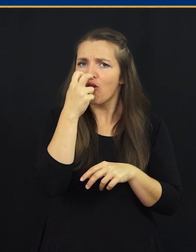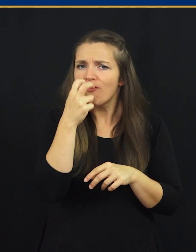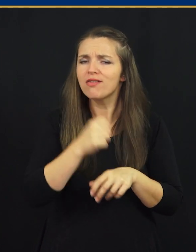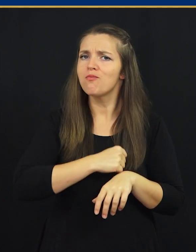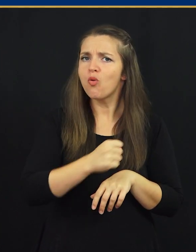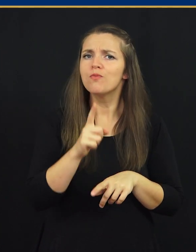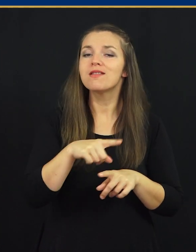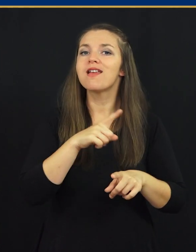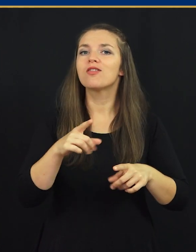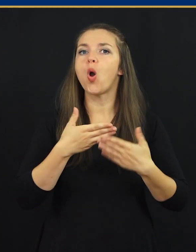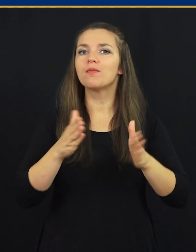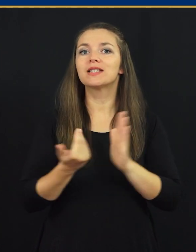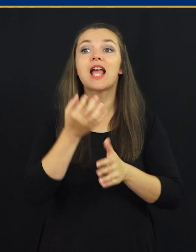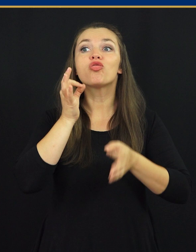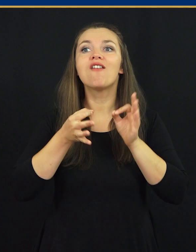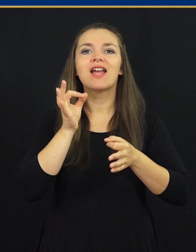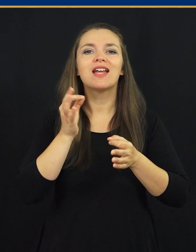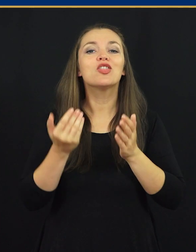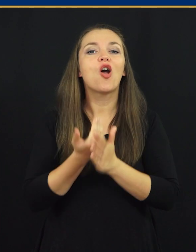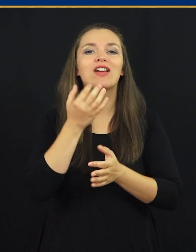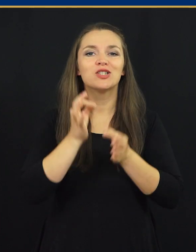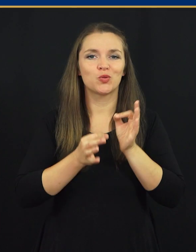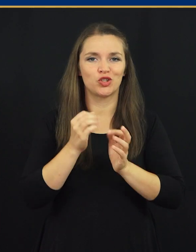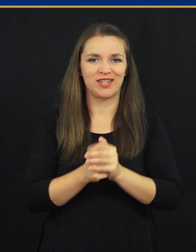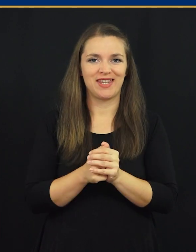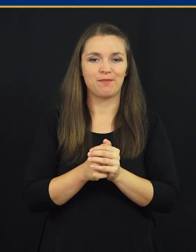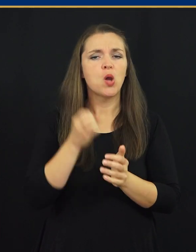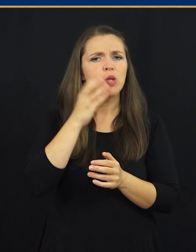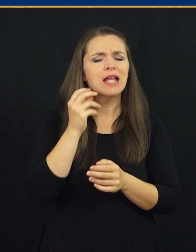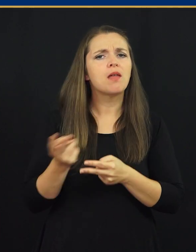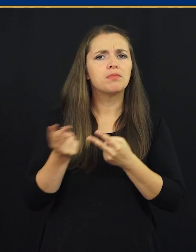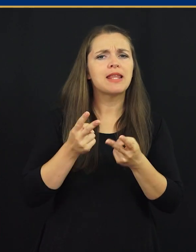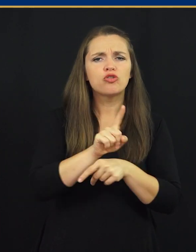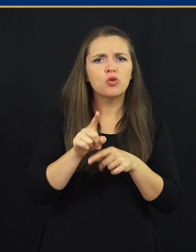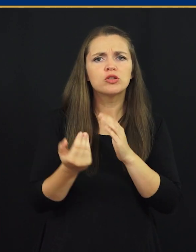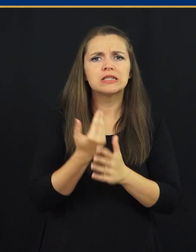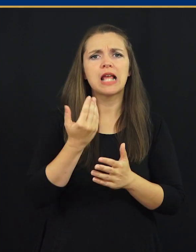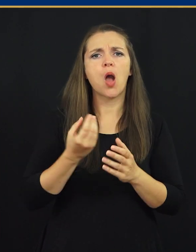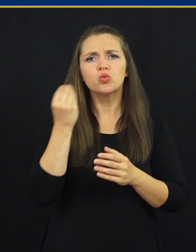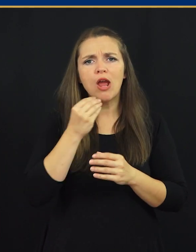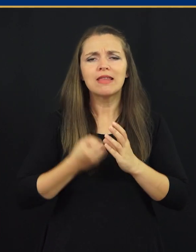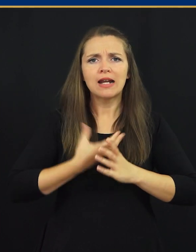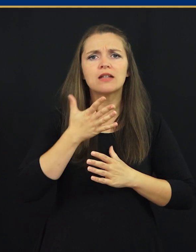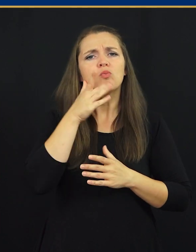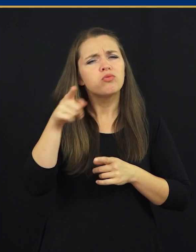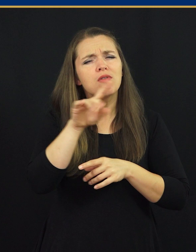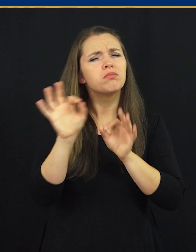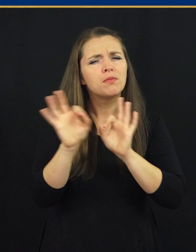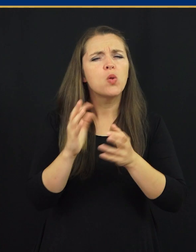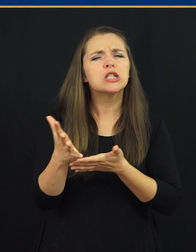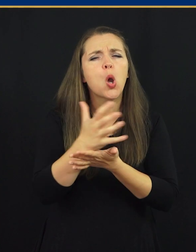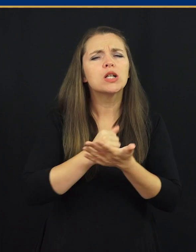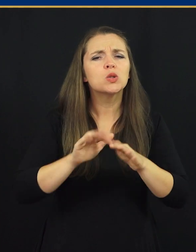radovedni, pogumni ter odprti za nove izkušnje. Vsak dan prinaša priložnost za učenje in rast, zato bodite